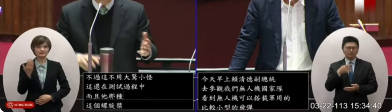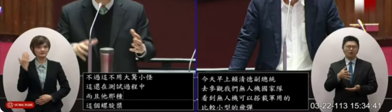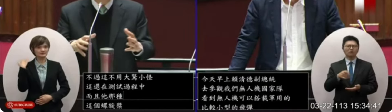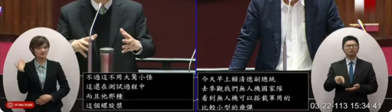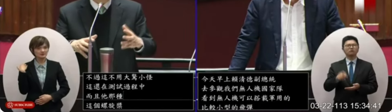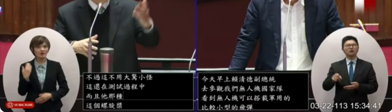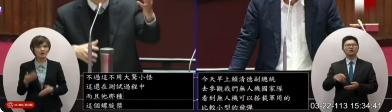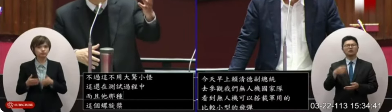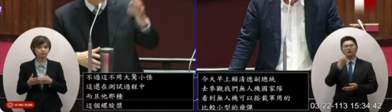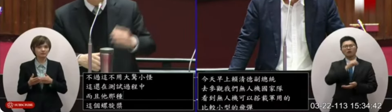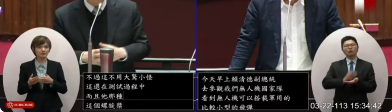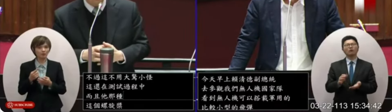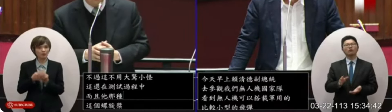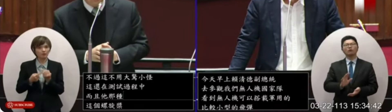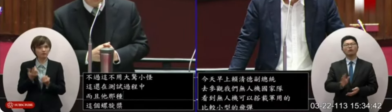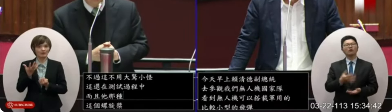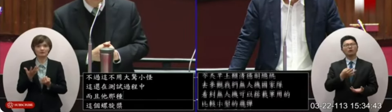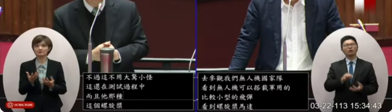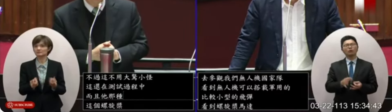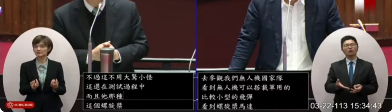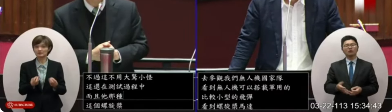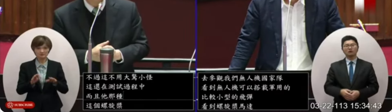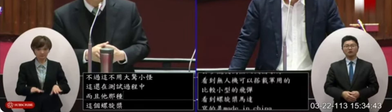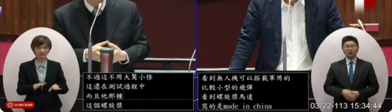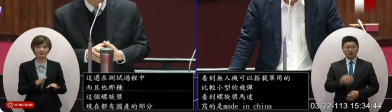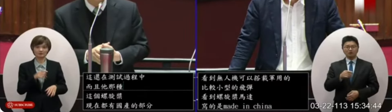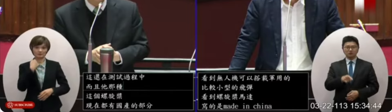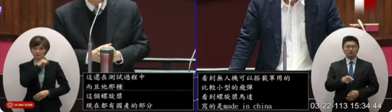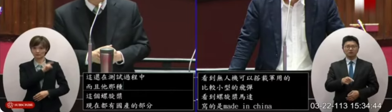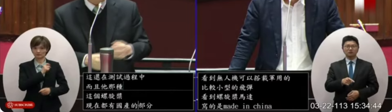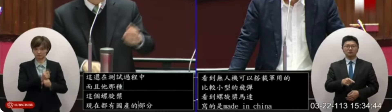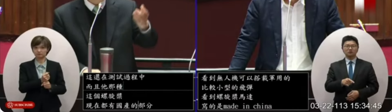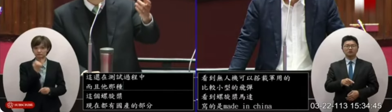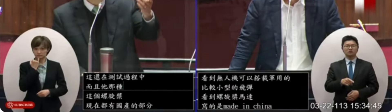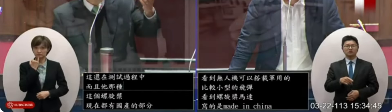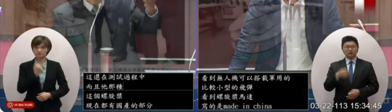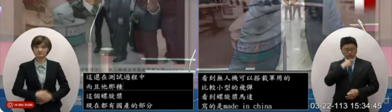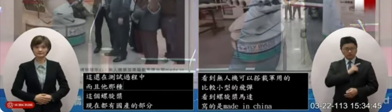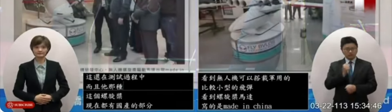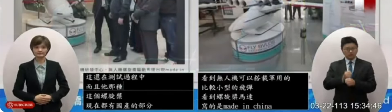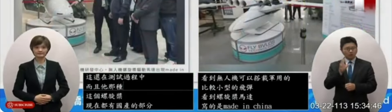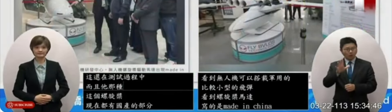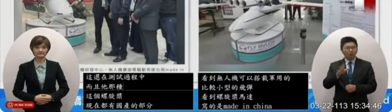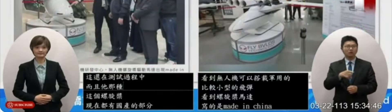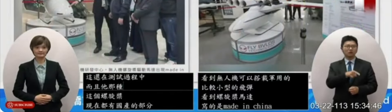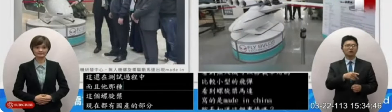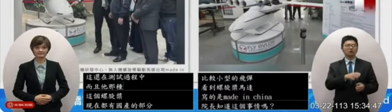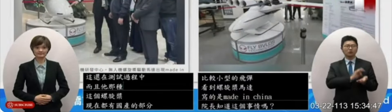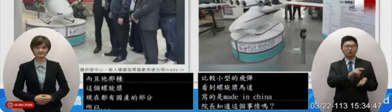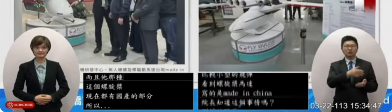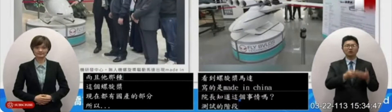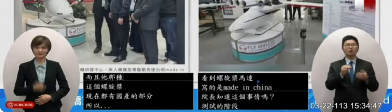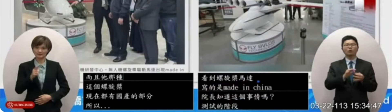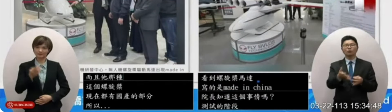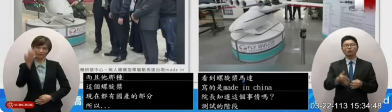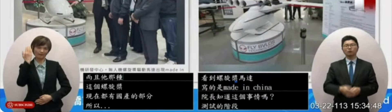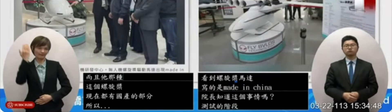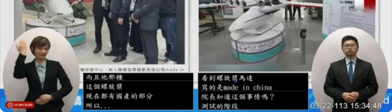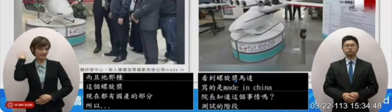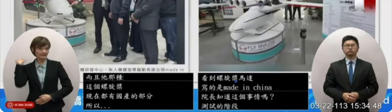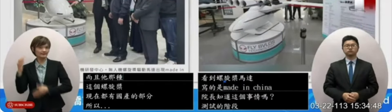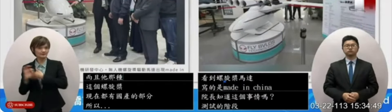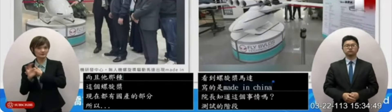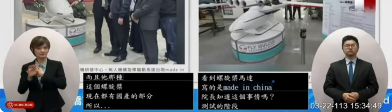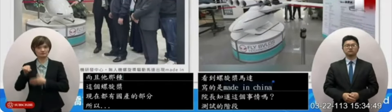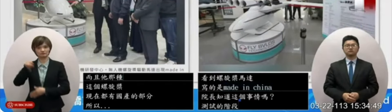大所以現在現在已經做得出來了做出來就為什麼要用Made in China那都是最早期測試他